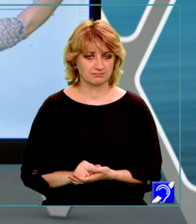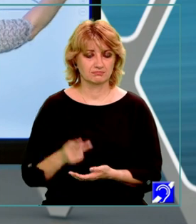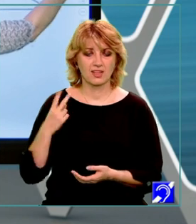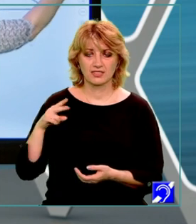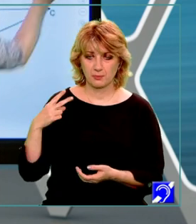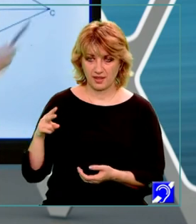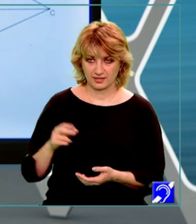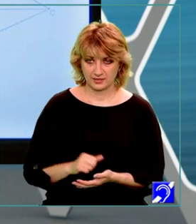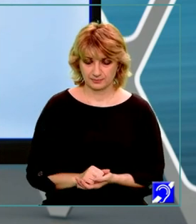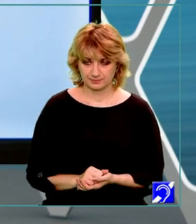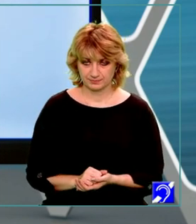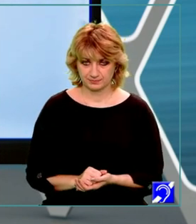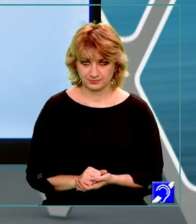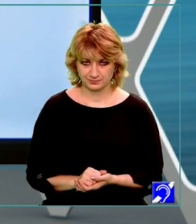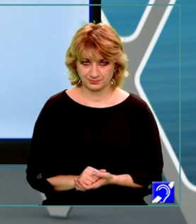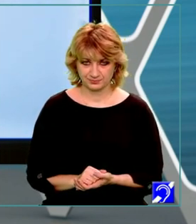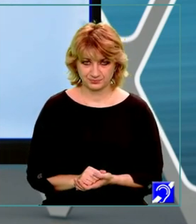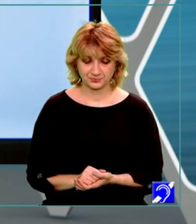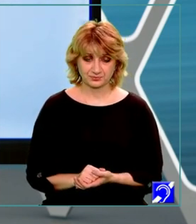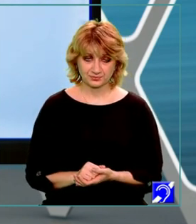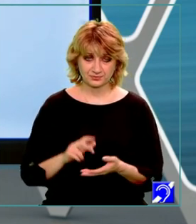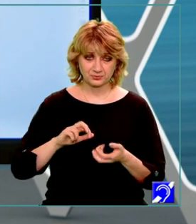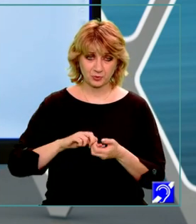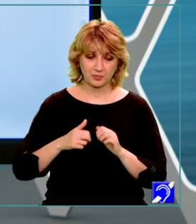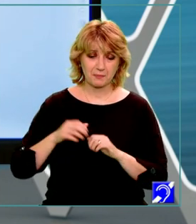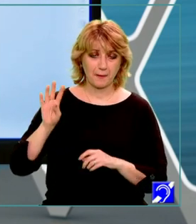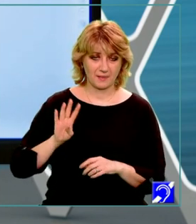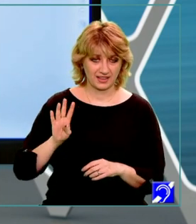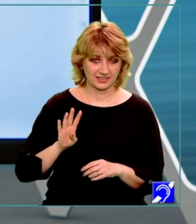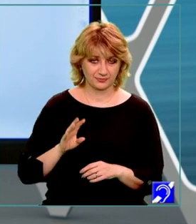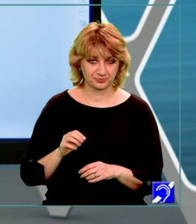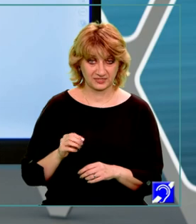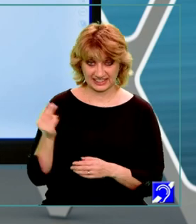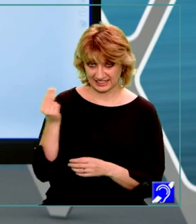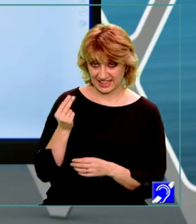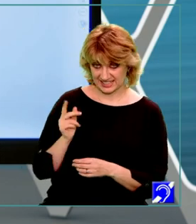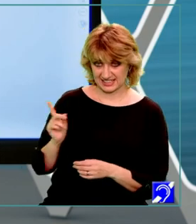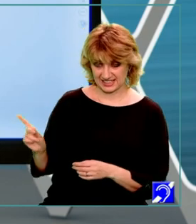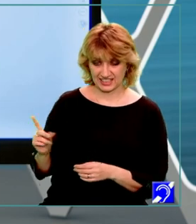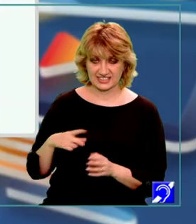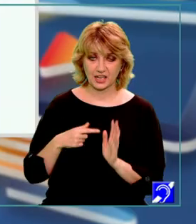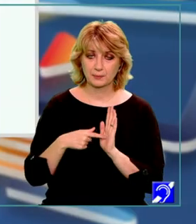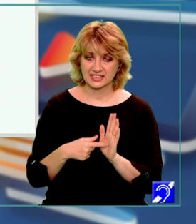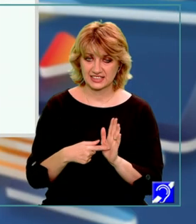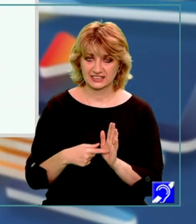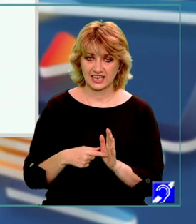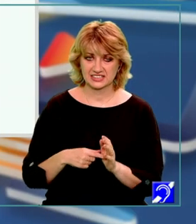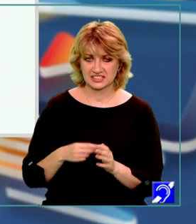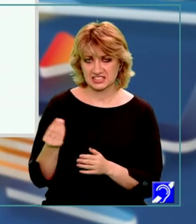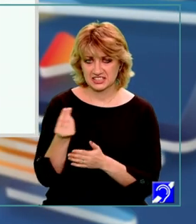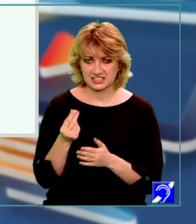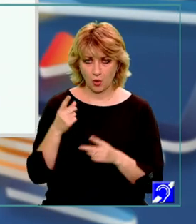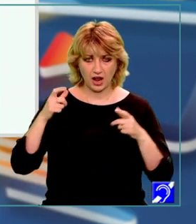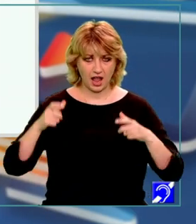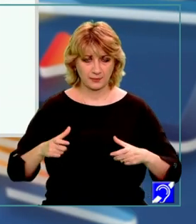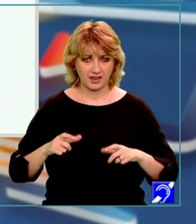departe, problema 4. În figura alăturată este reprezentată schița unei camere